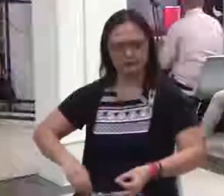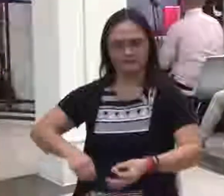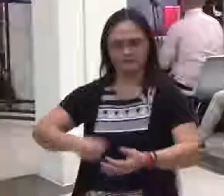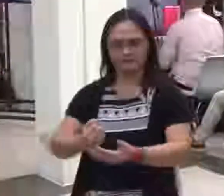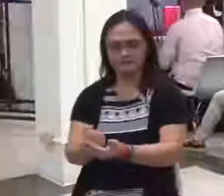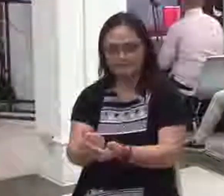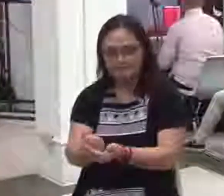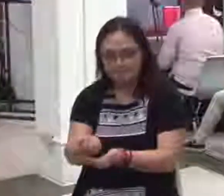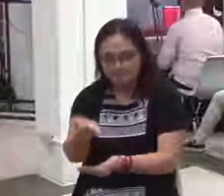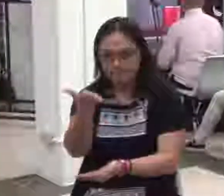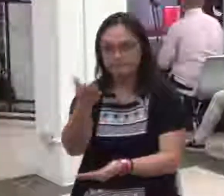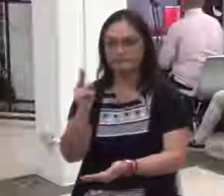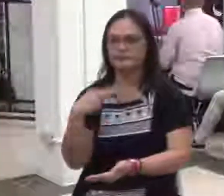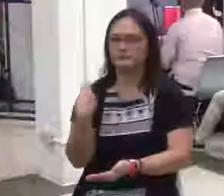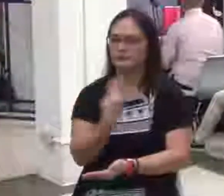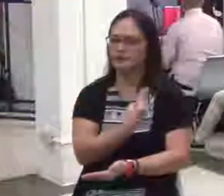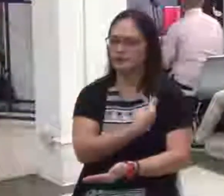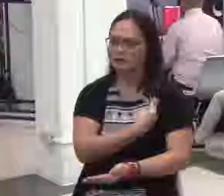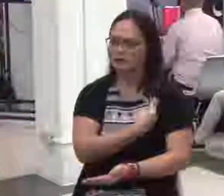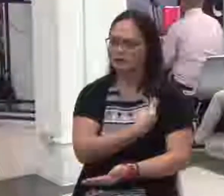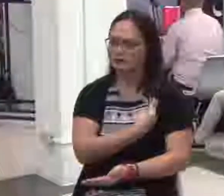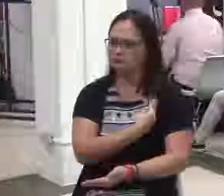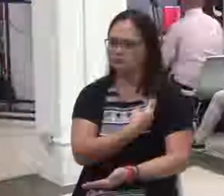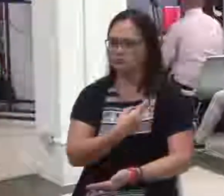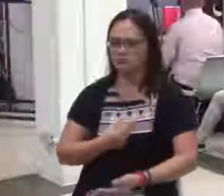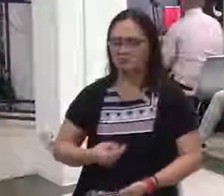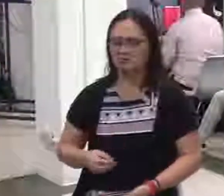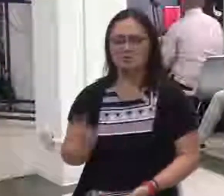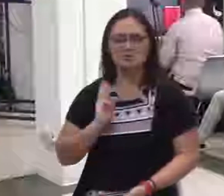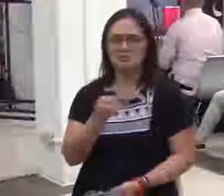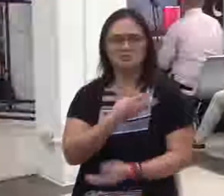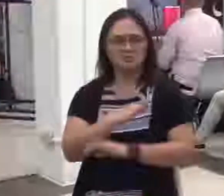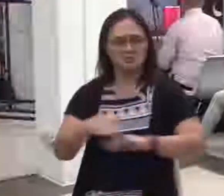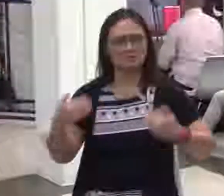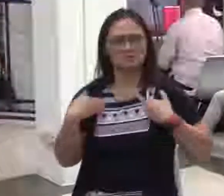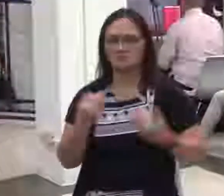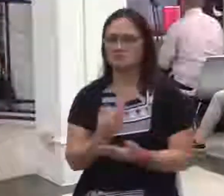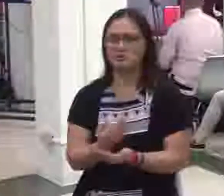wala naman tayong panggagalingan ng yaman kundi ang ating Panginoon